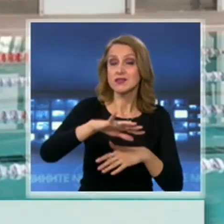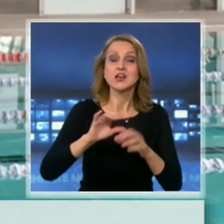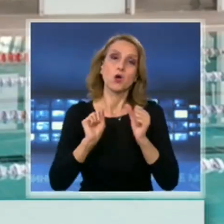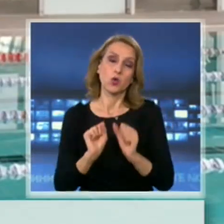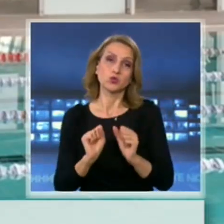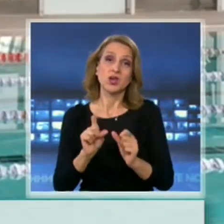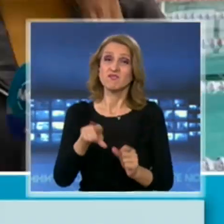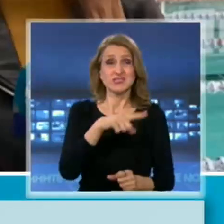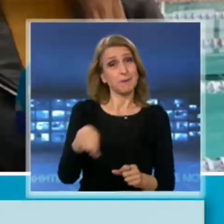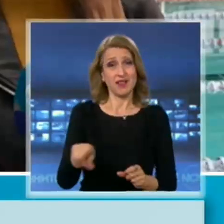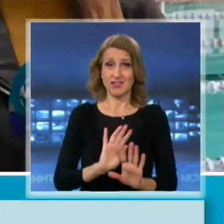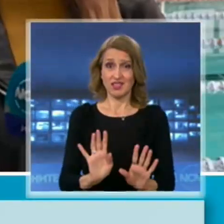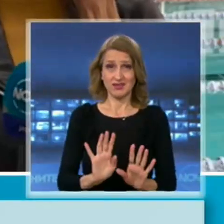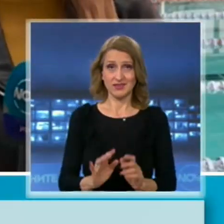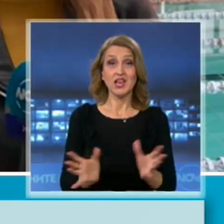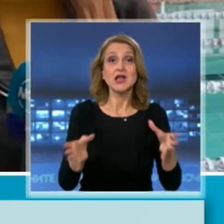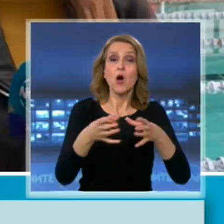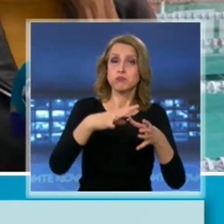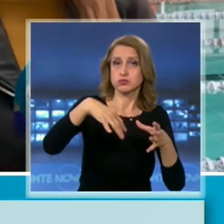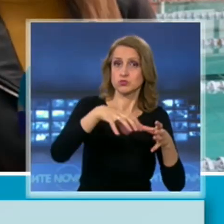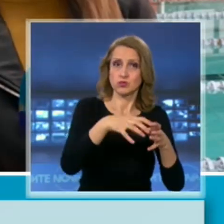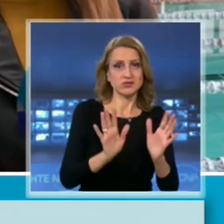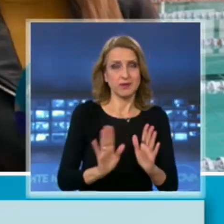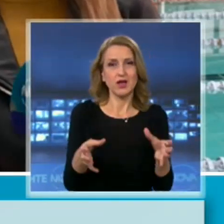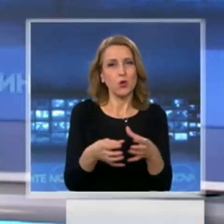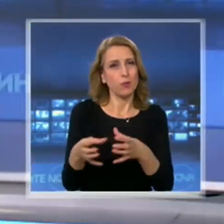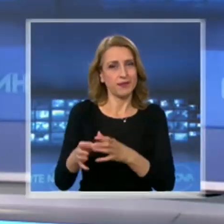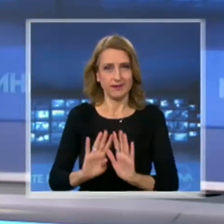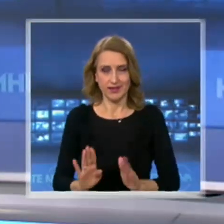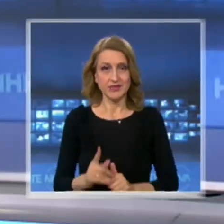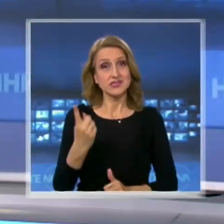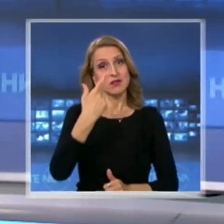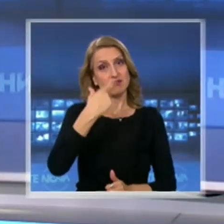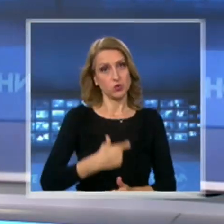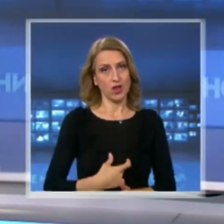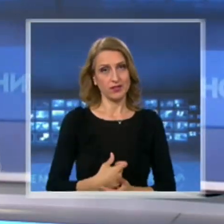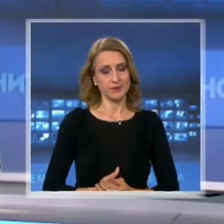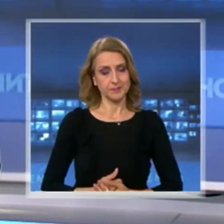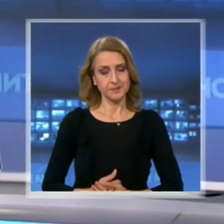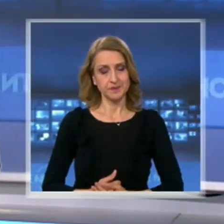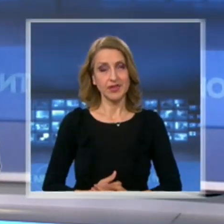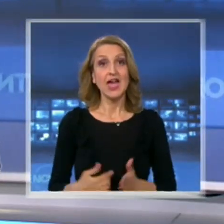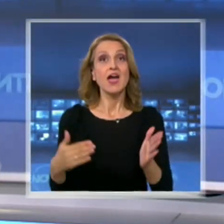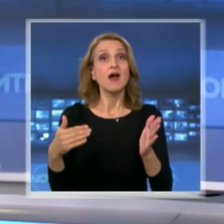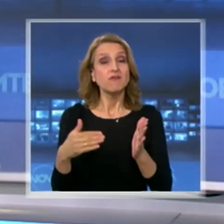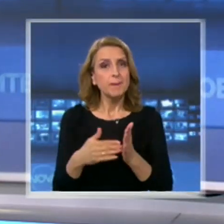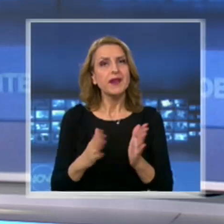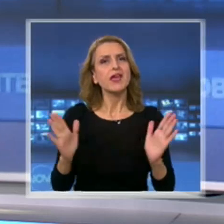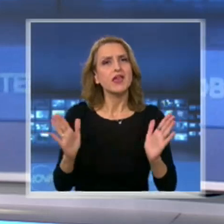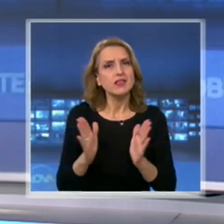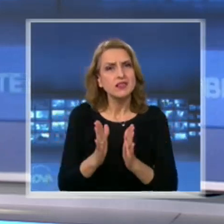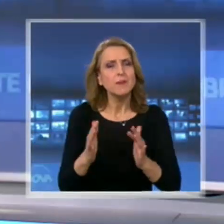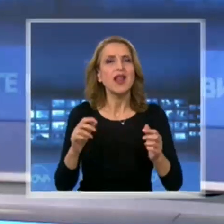остават забранени. Ивомира Пехливанова информира. И въпреки облегчените мерки и ново недоволство,